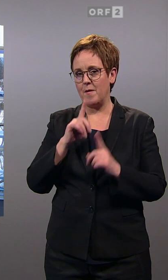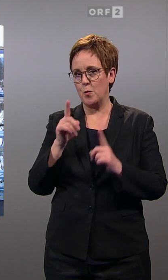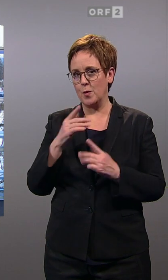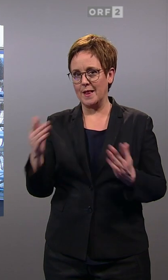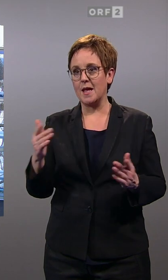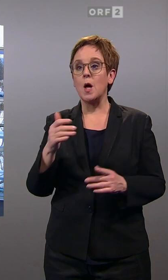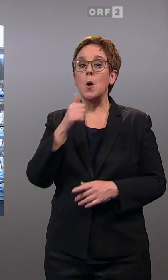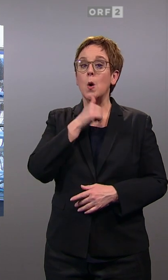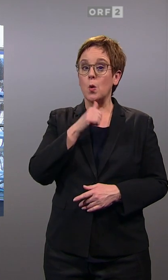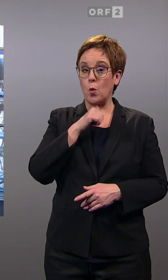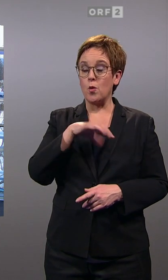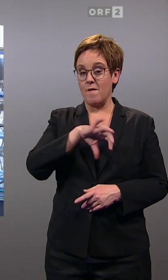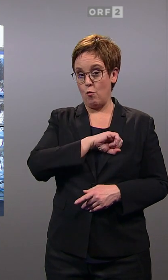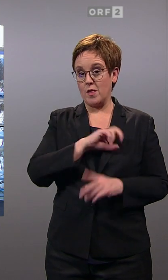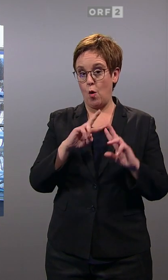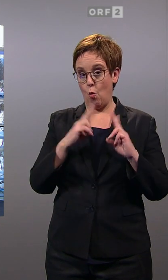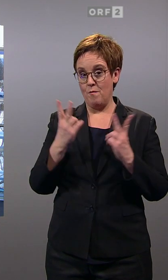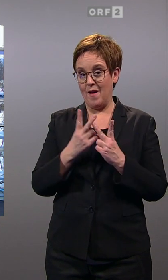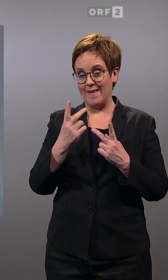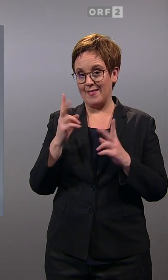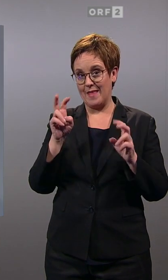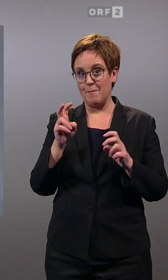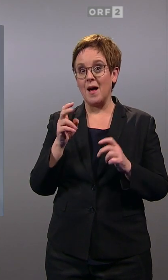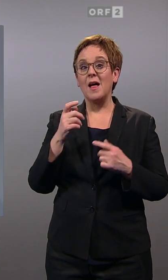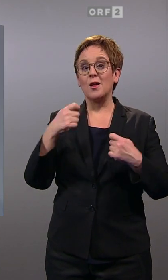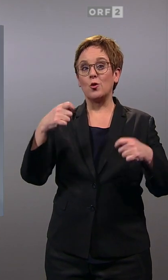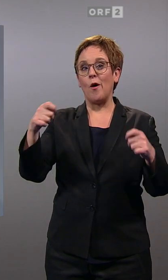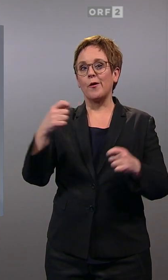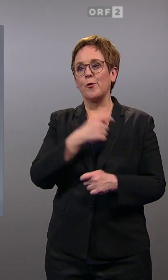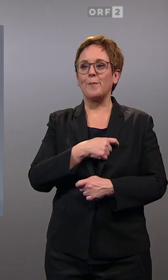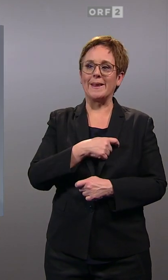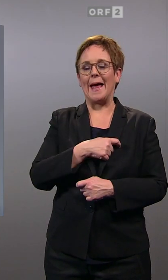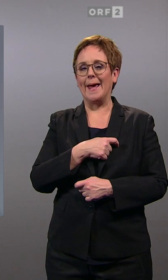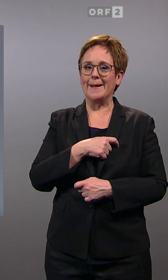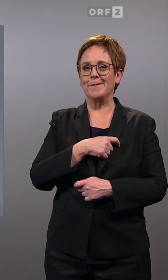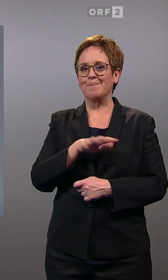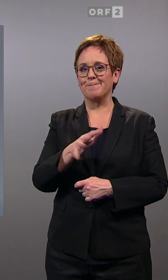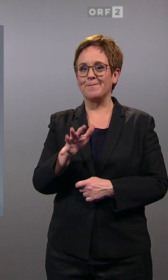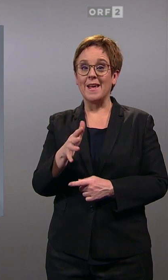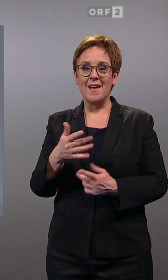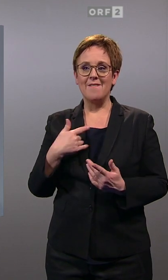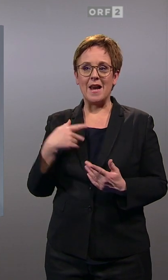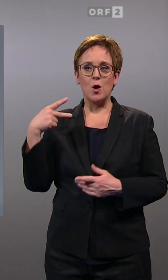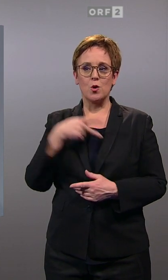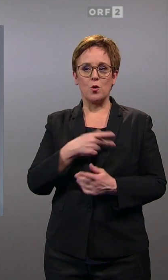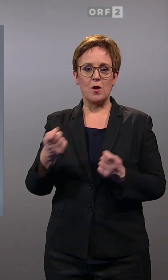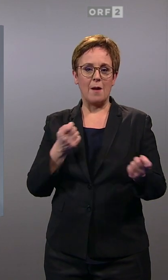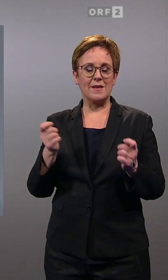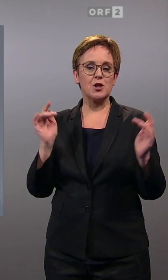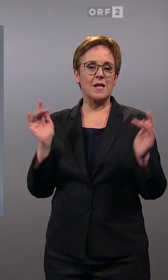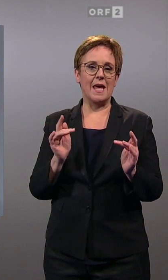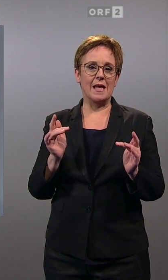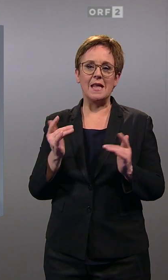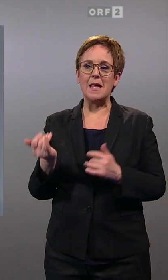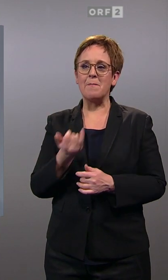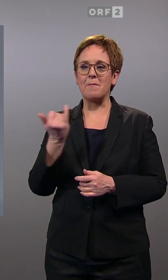vom Umweltthema. Das Teuerungsthema ist für alle Parteien etwas trickreich, denn was immer man sozialpolitisch dagegen tun will,